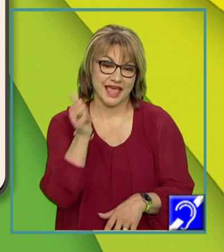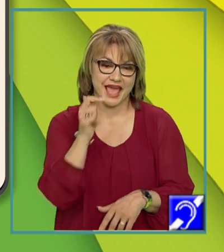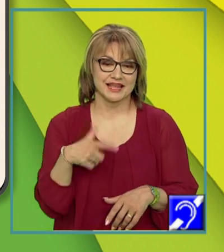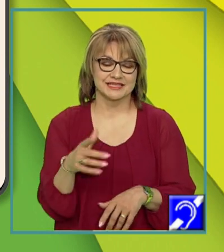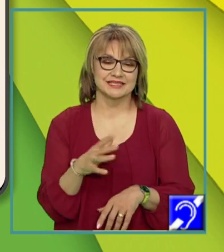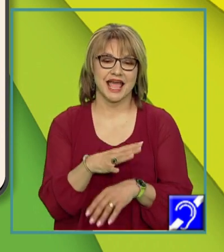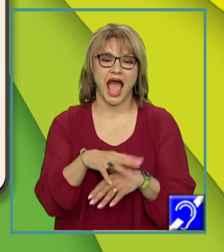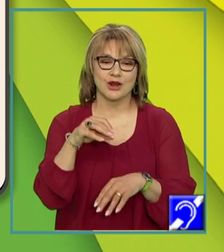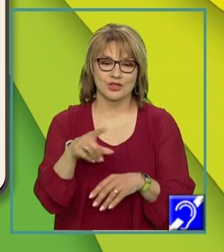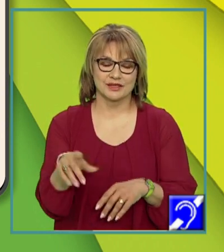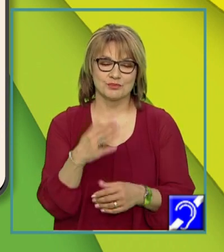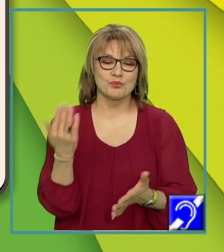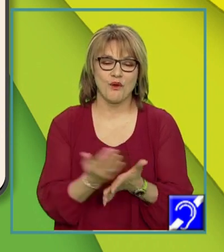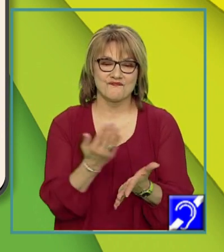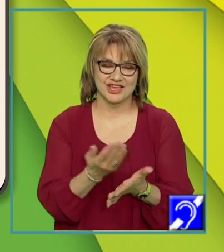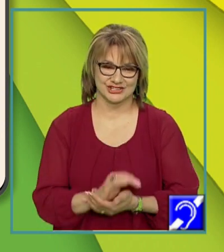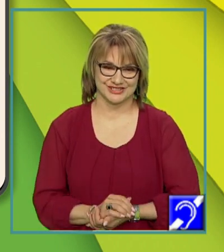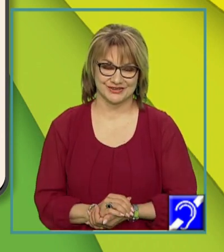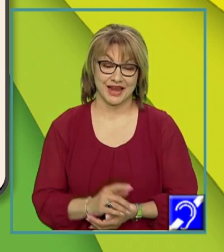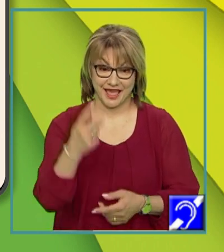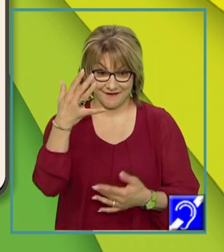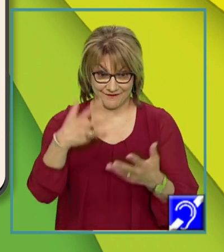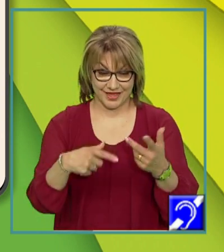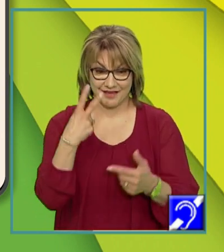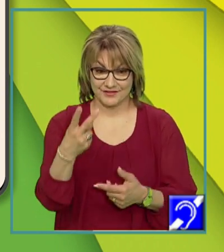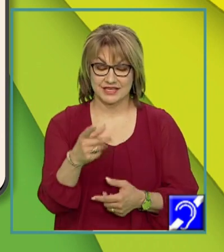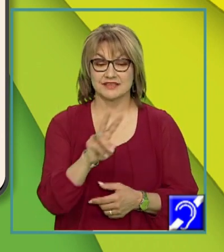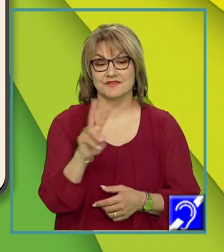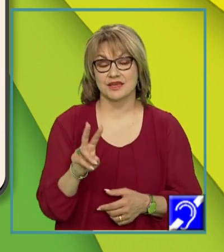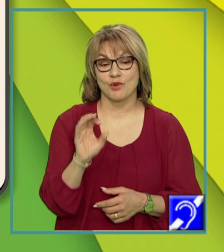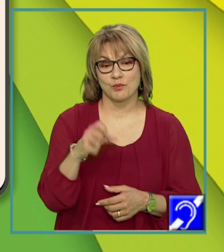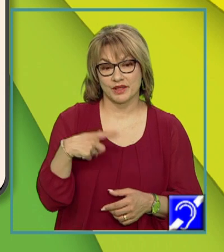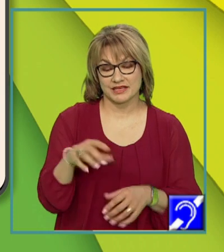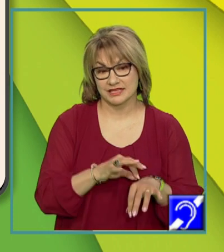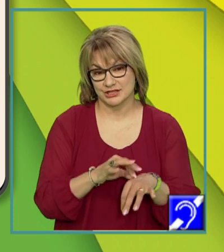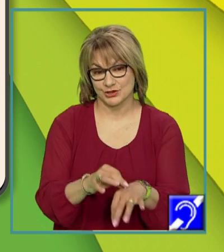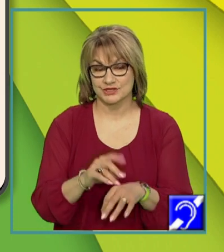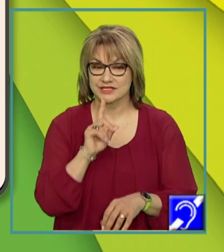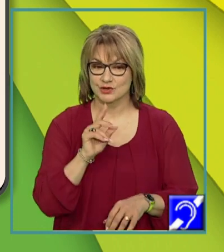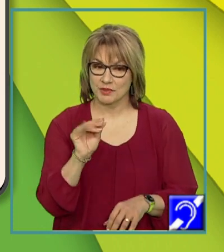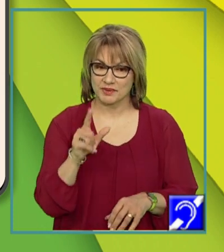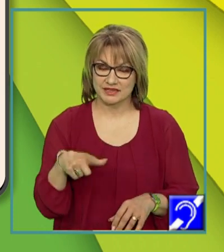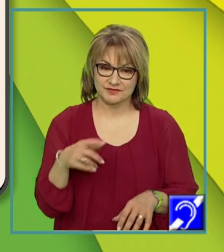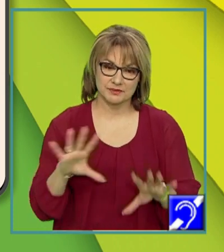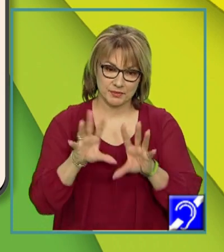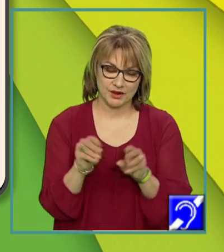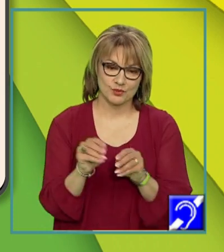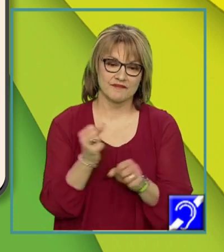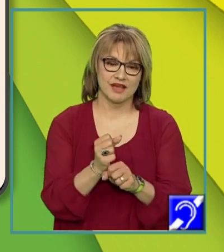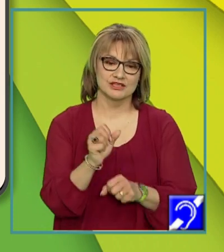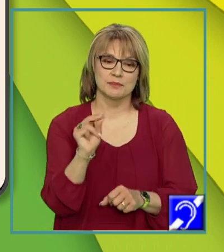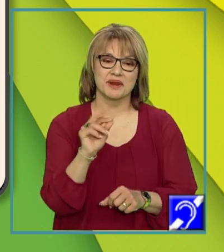dintre aceste exemple, observăm că verbul copulativ este însoțit de un nume predicativ cu care formează un predicat